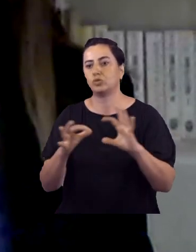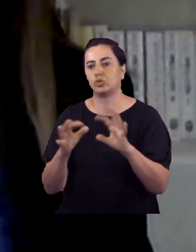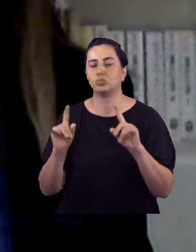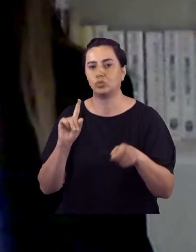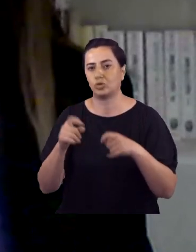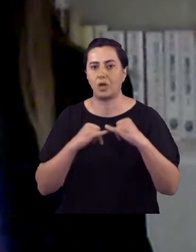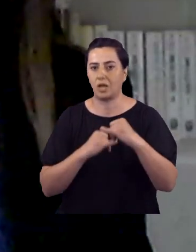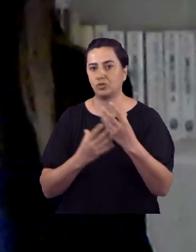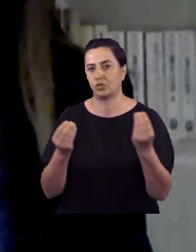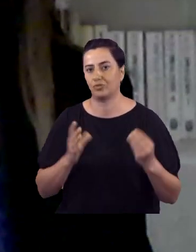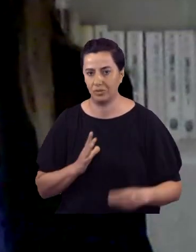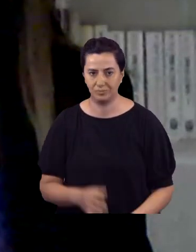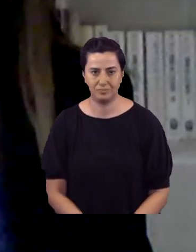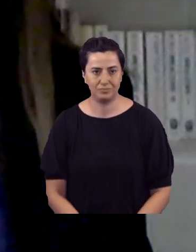buluyorsunuz.